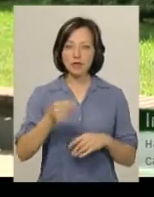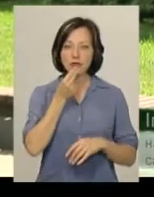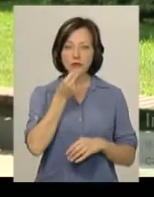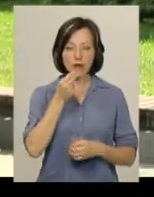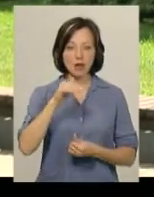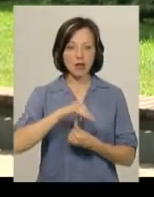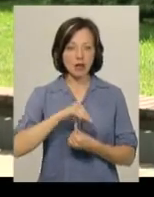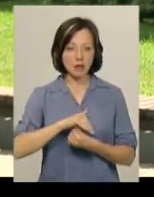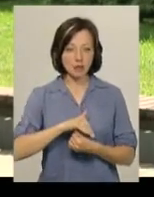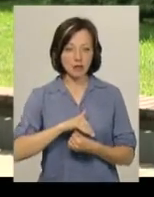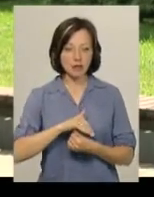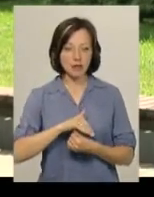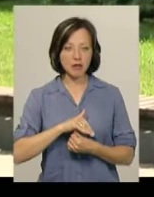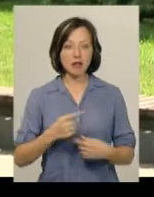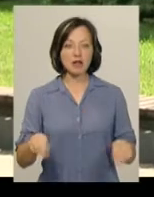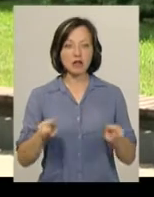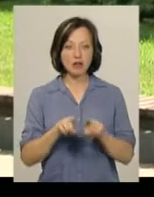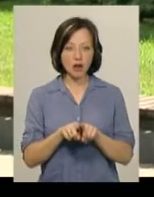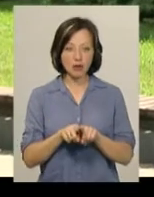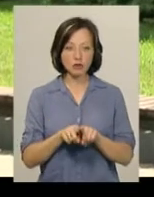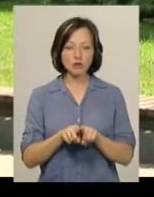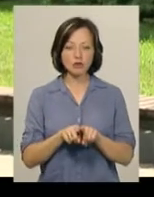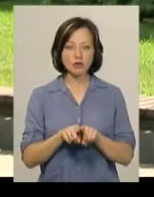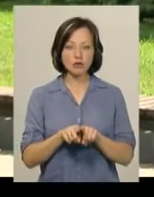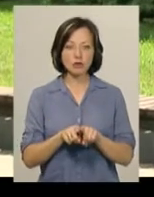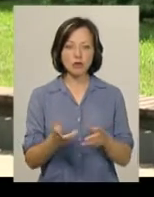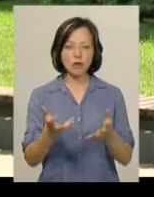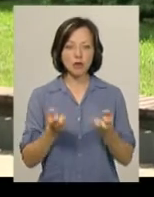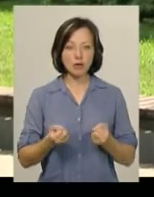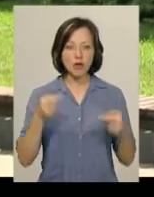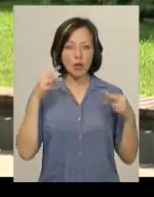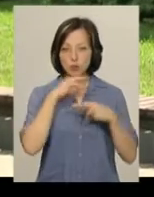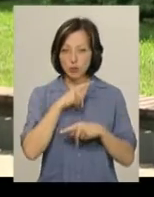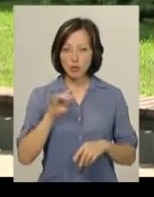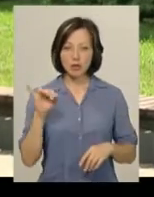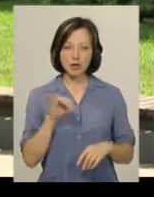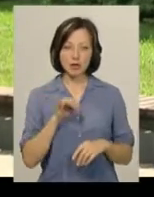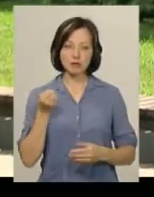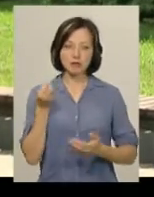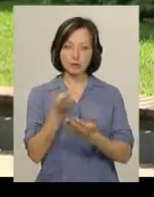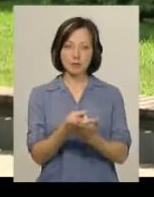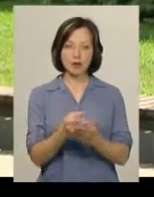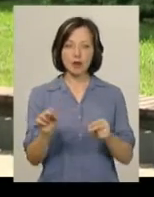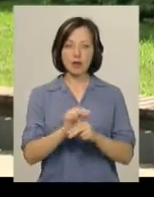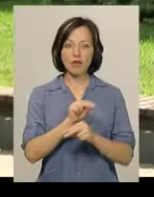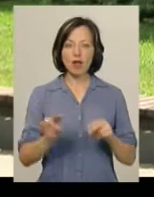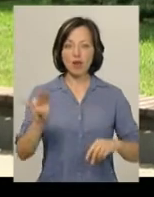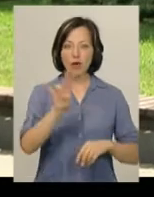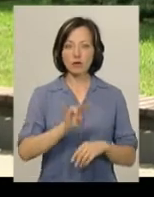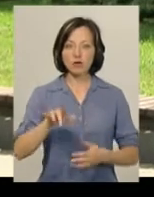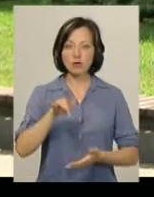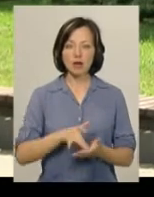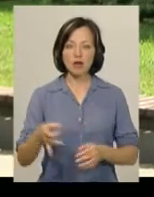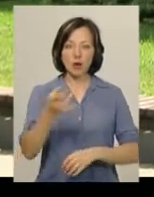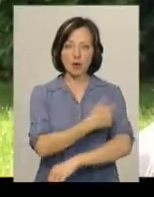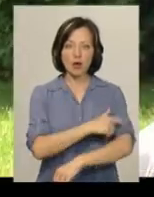грибів також отримала отруєння і поступила на лікування в Новушицькому центральному